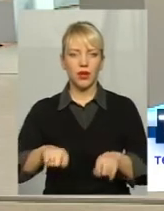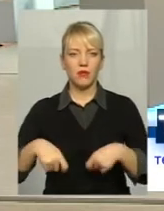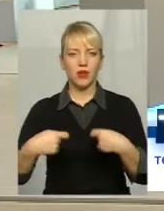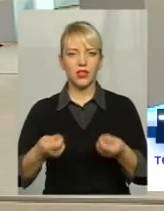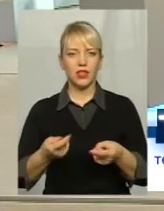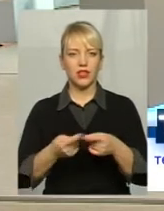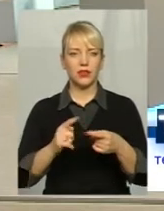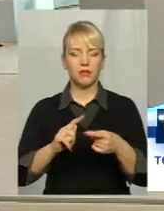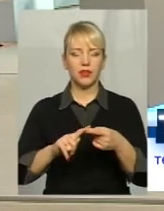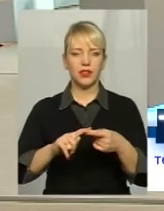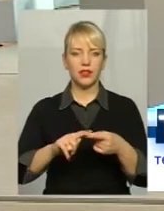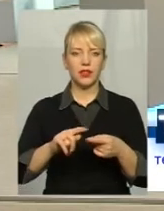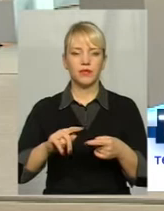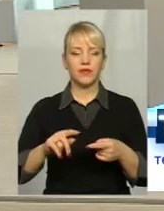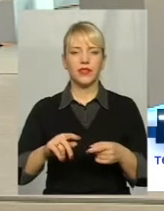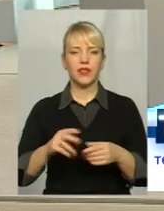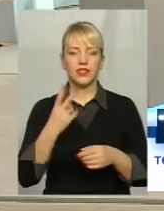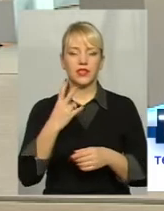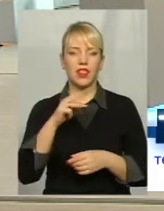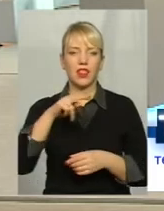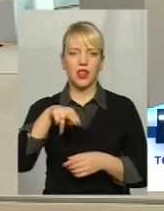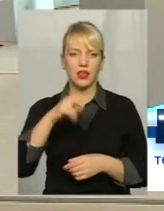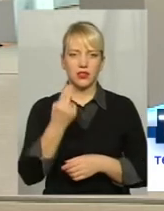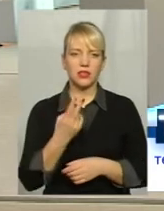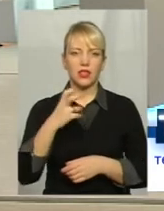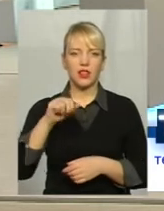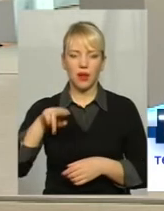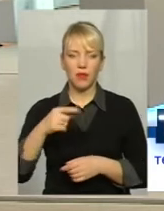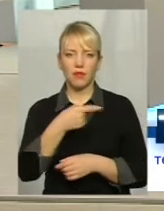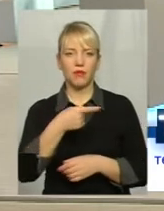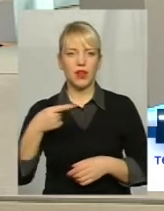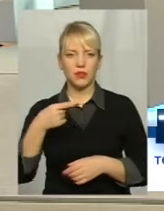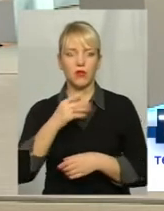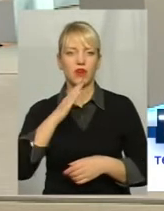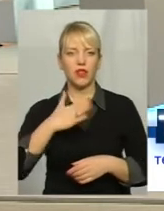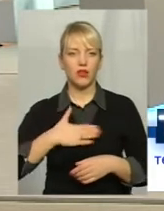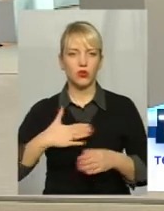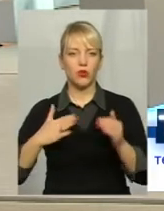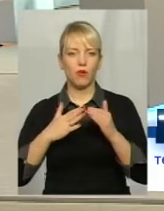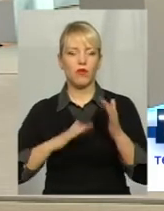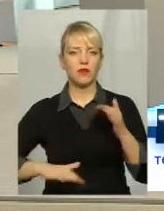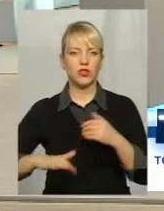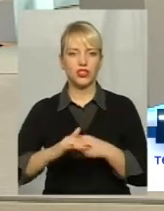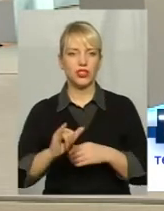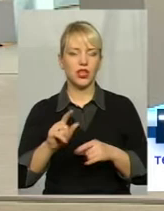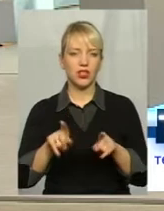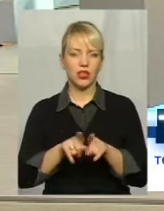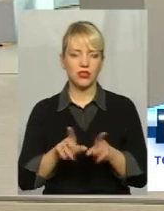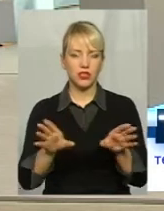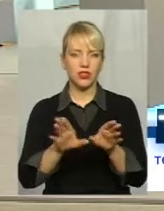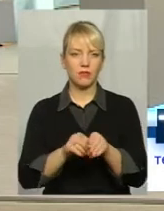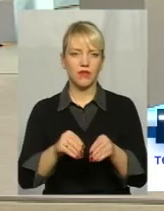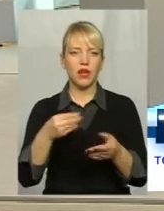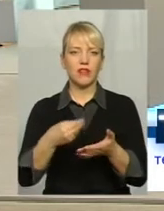Центр надміністративних послуг перший поверх нашого адмінприміщення сьогодні Також співфінансування